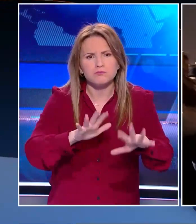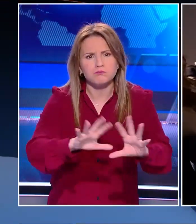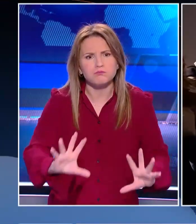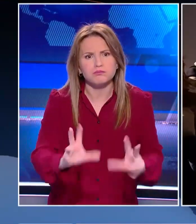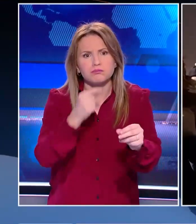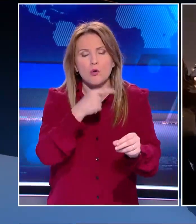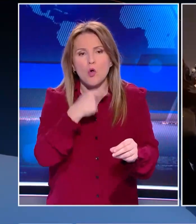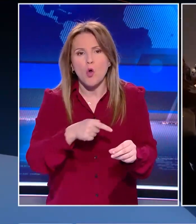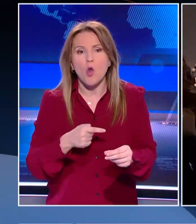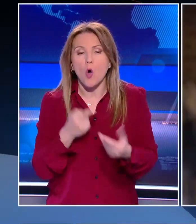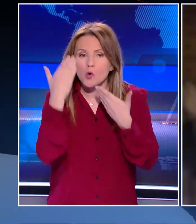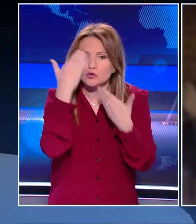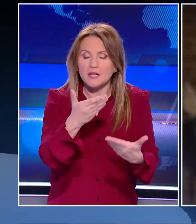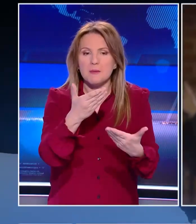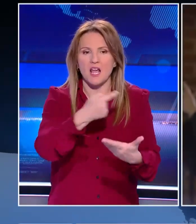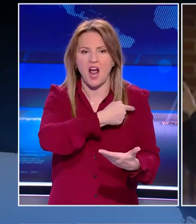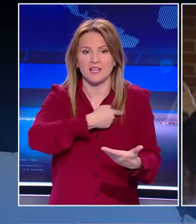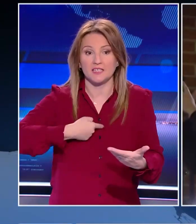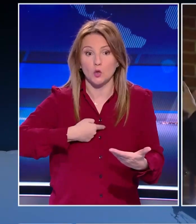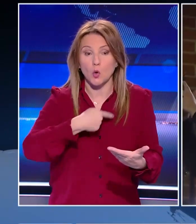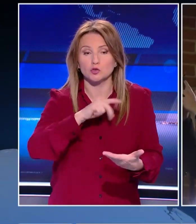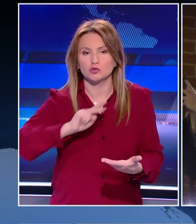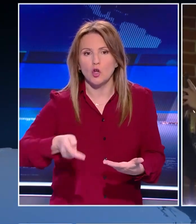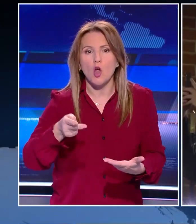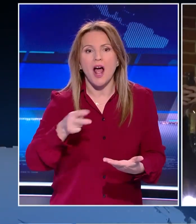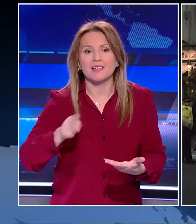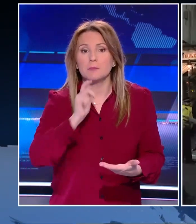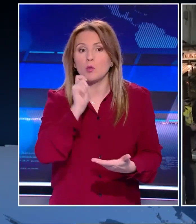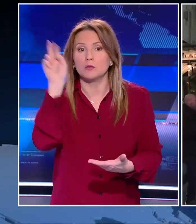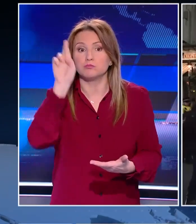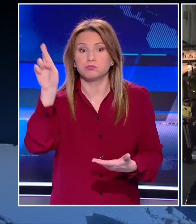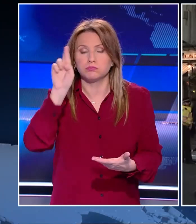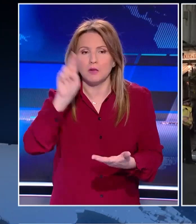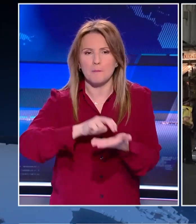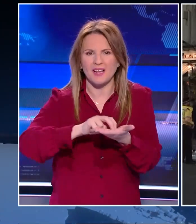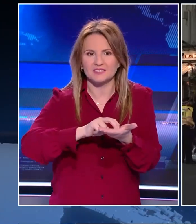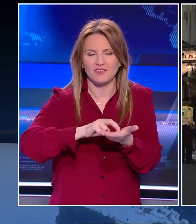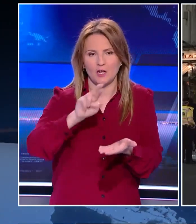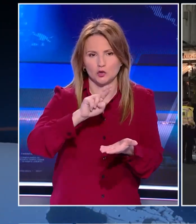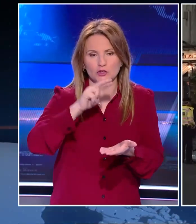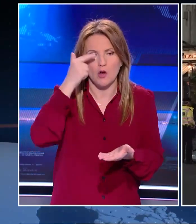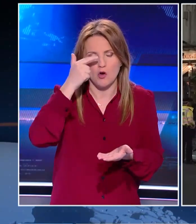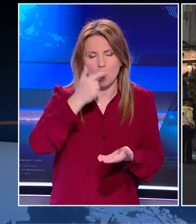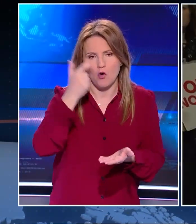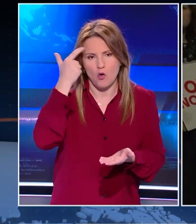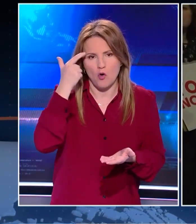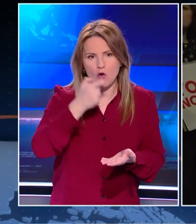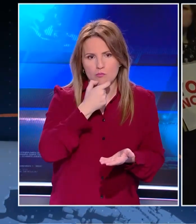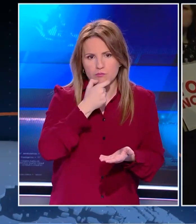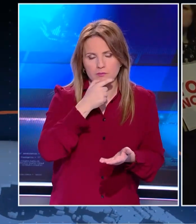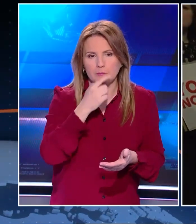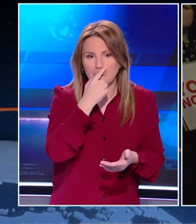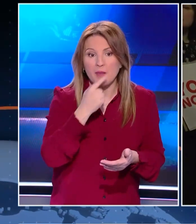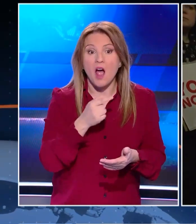τιμής των ηγέτης της Ρωσικής Αντιπολίτευσης. Μπροστά από την πρεσβεία της Ρωσίας στην καρδιά του Ηνωμένου Βασιλείου, πολίτες αφήνουν